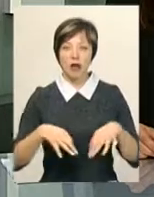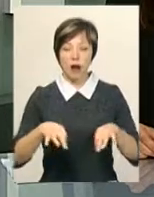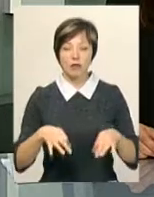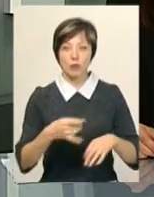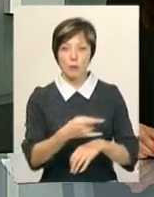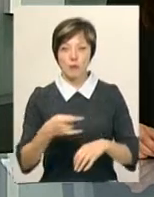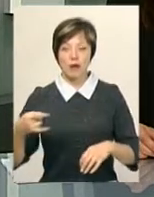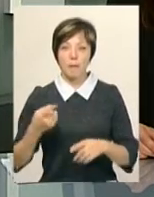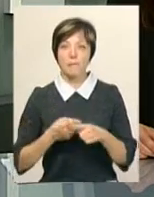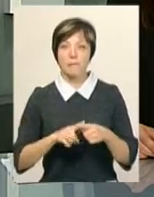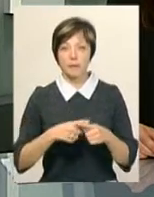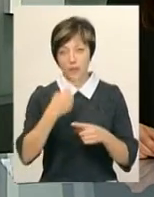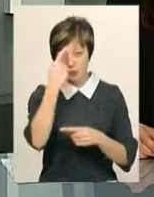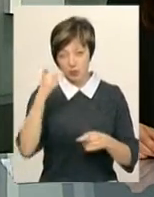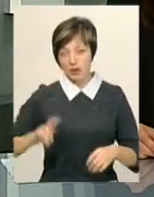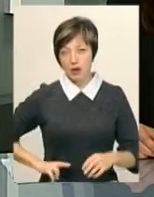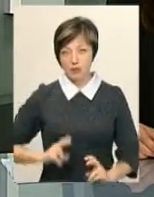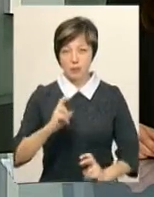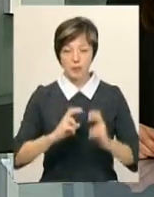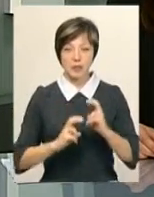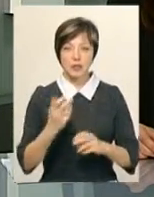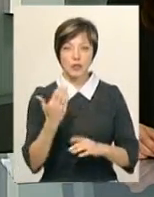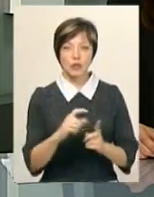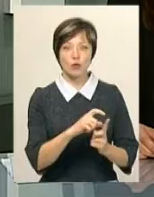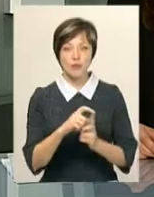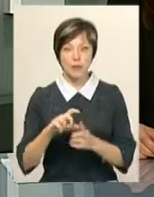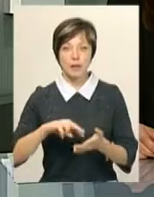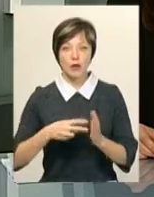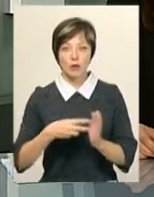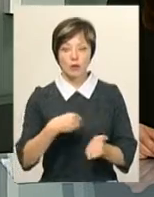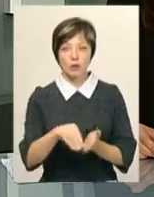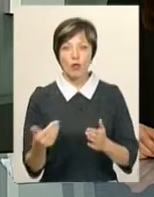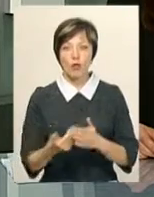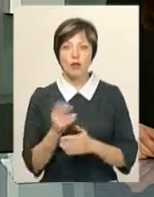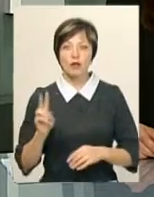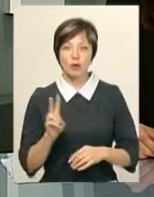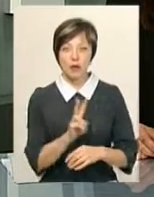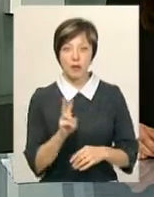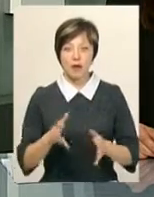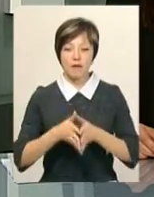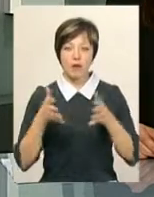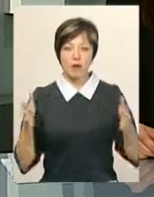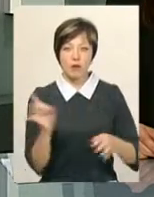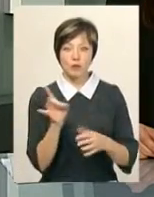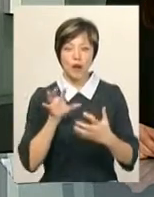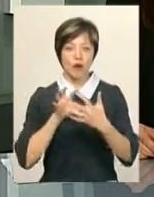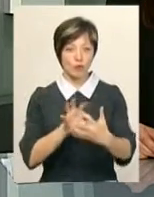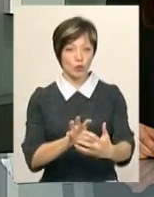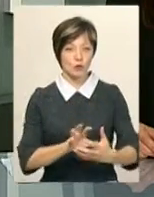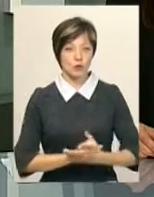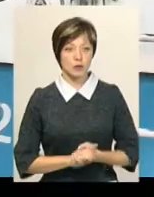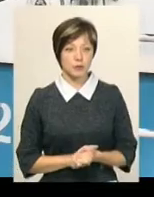це повідомив директор підприємства Віктор Паламарчук. За його словами, планують закупити нові тролейбуси та великогабаритні автобуси.